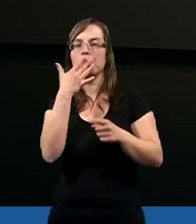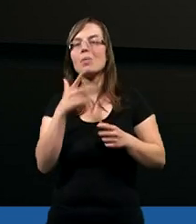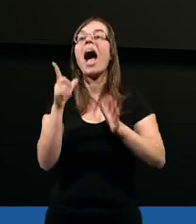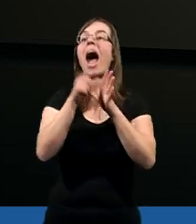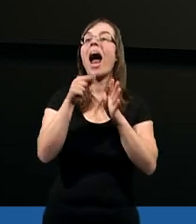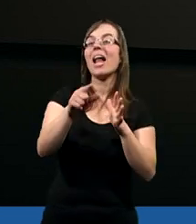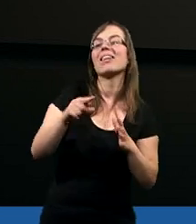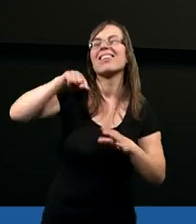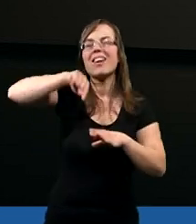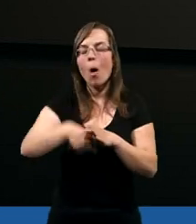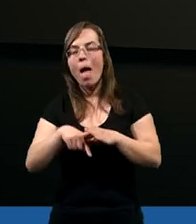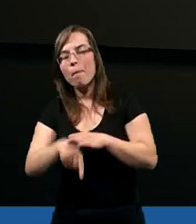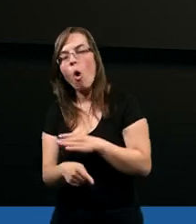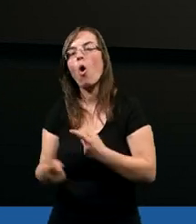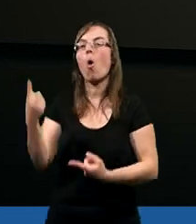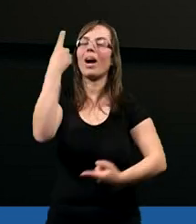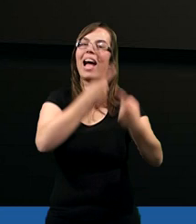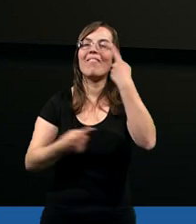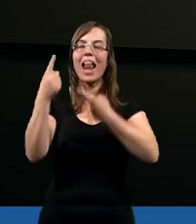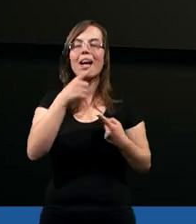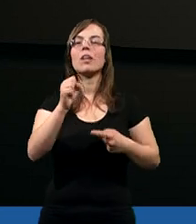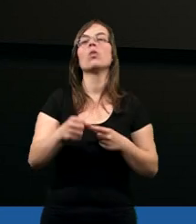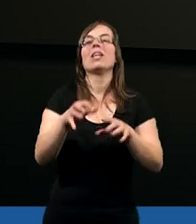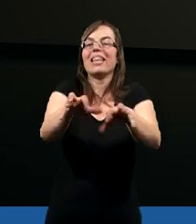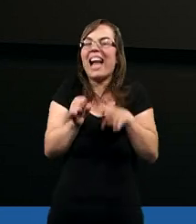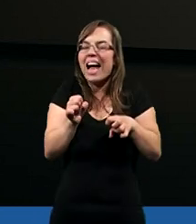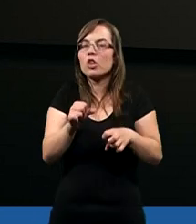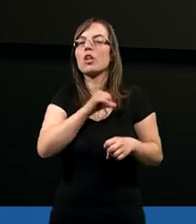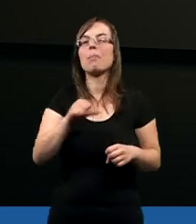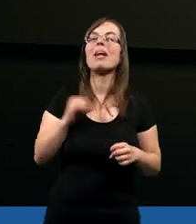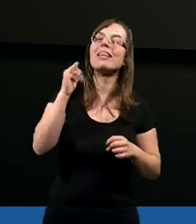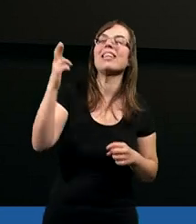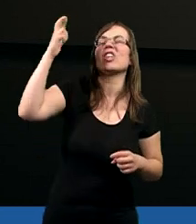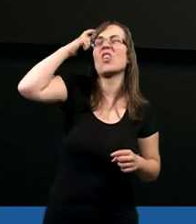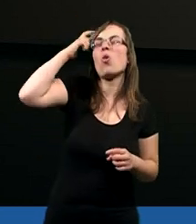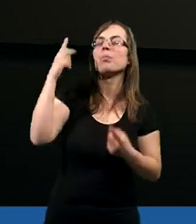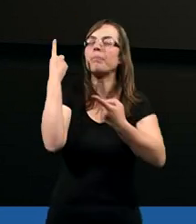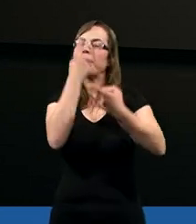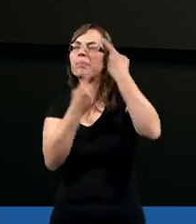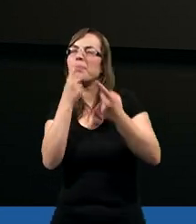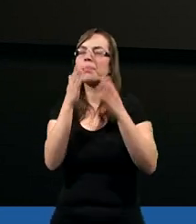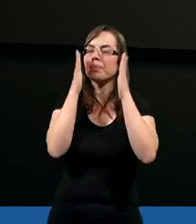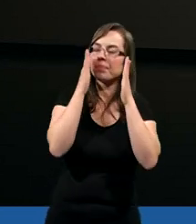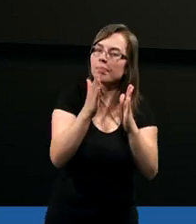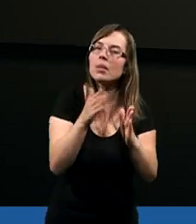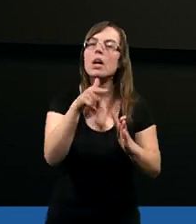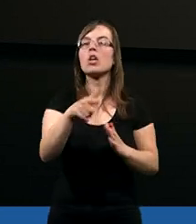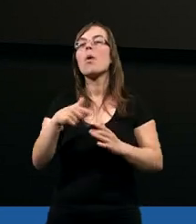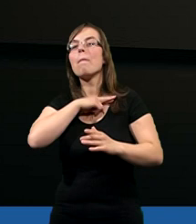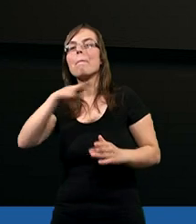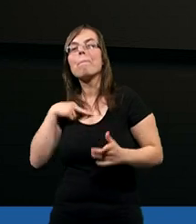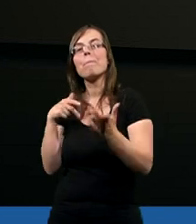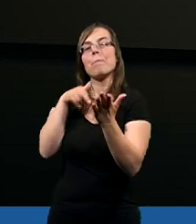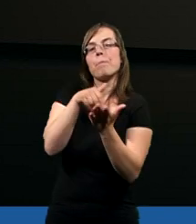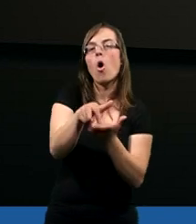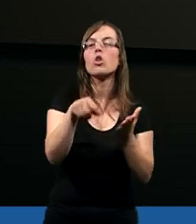ale z taką głęboką refleksją zatrzymać się i zrozumieć, że my